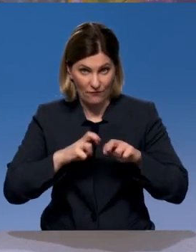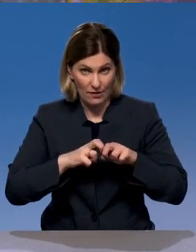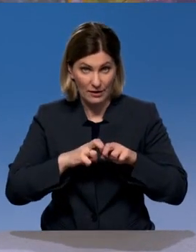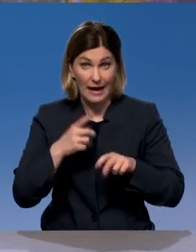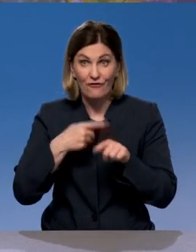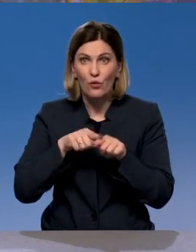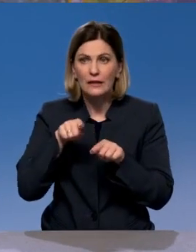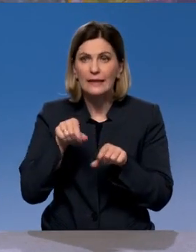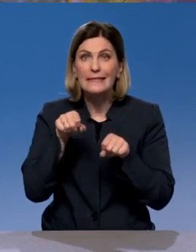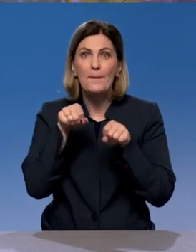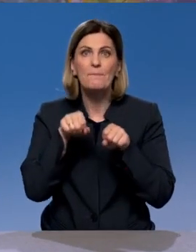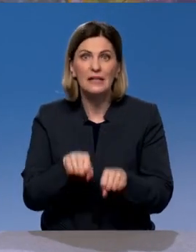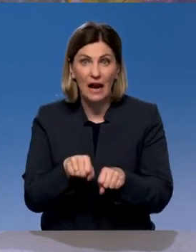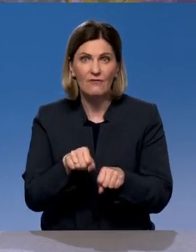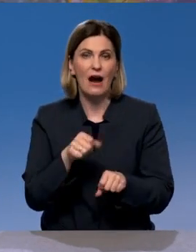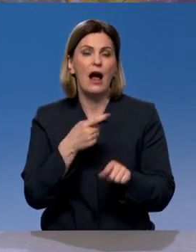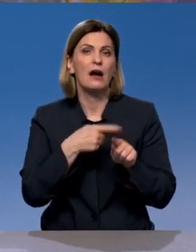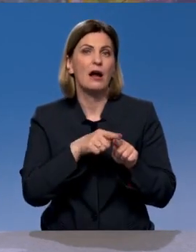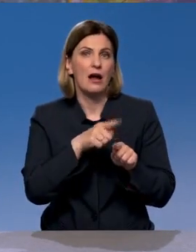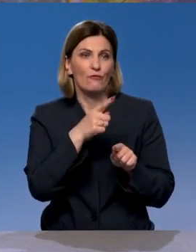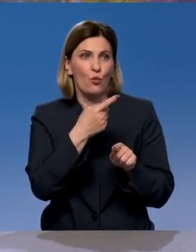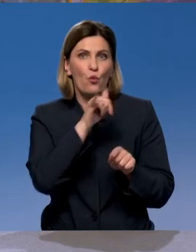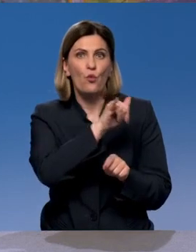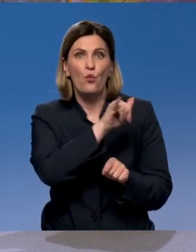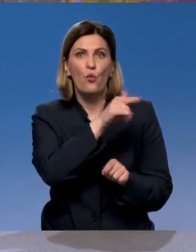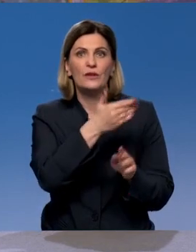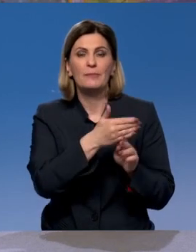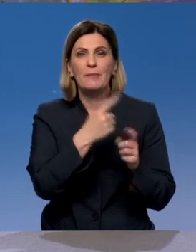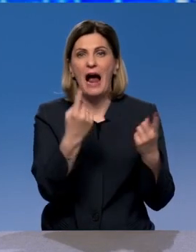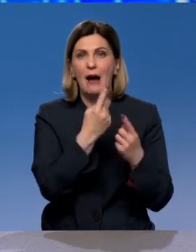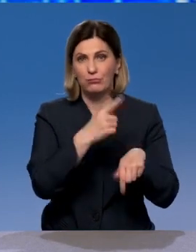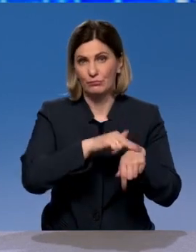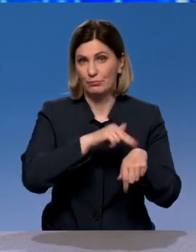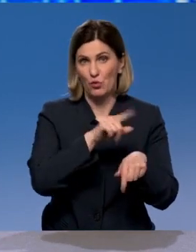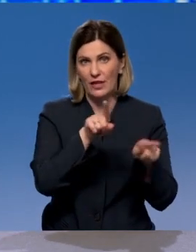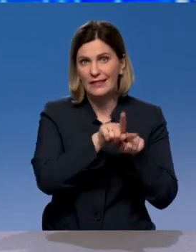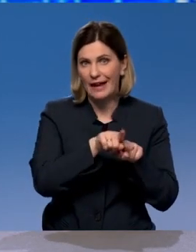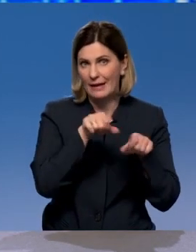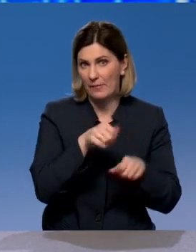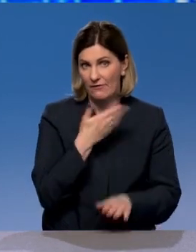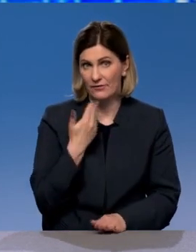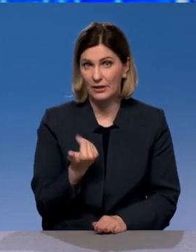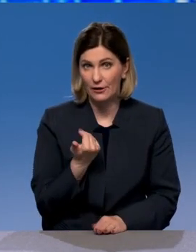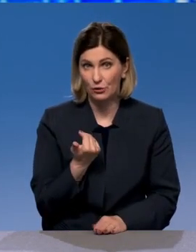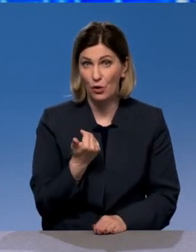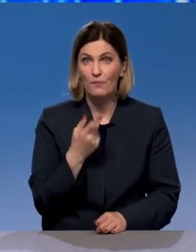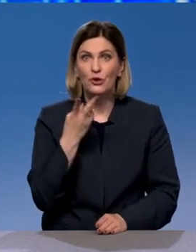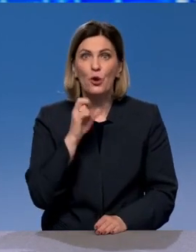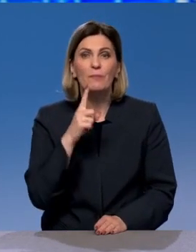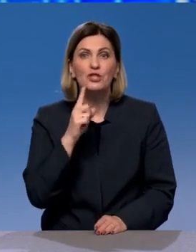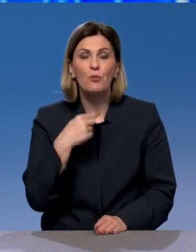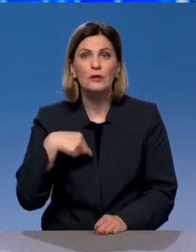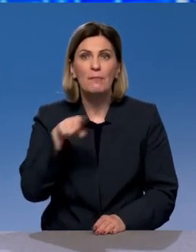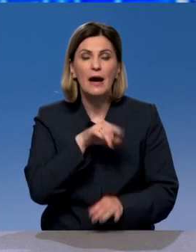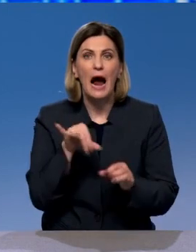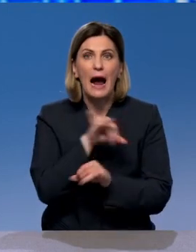права, которыми штатские, гражданские сотрудники Ространснадзора не наделены. Но почему-то речь идет о том, чтобы из